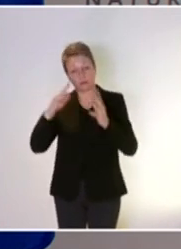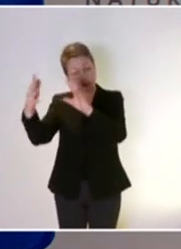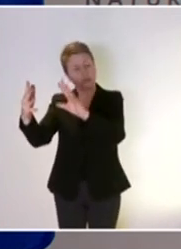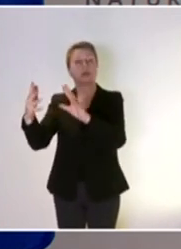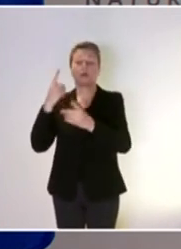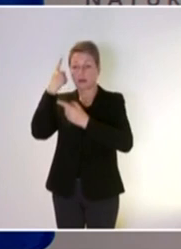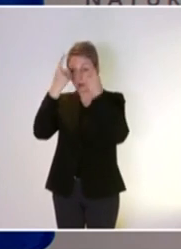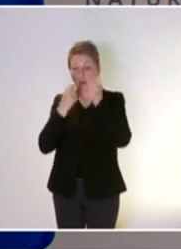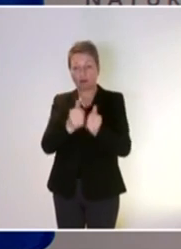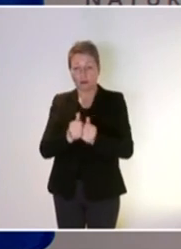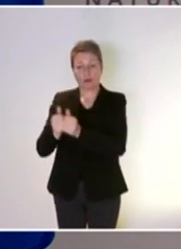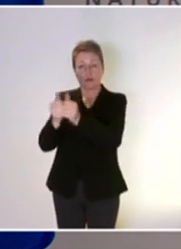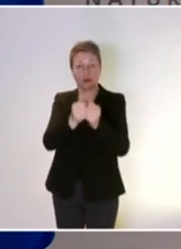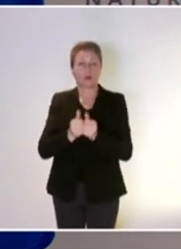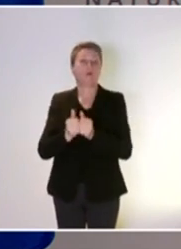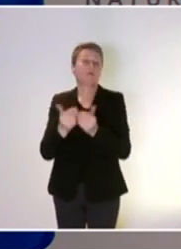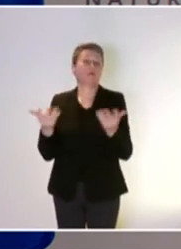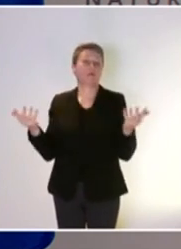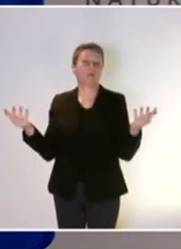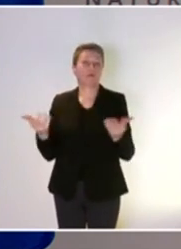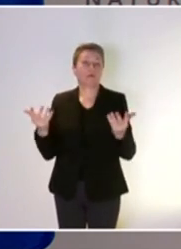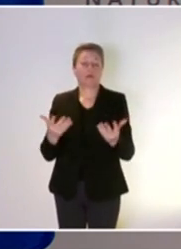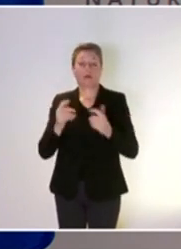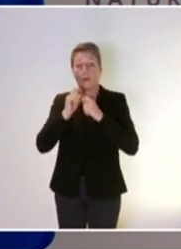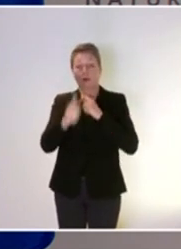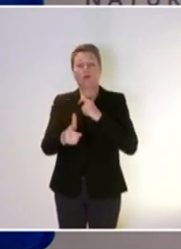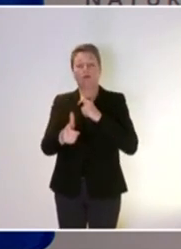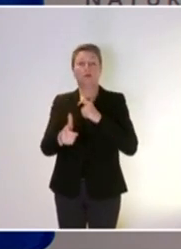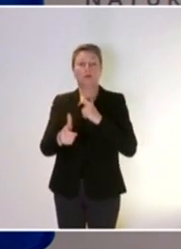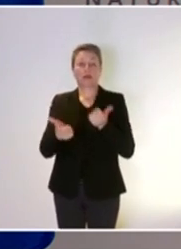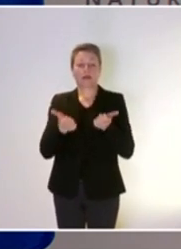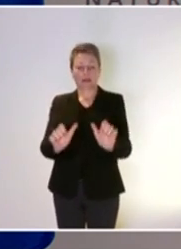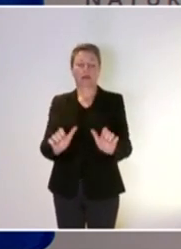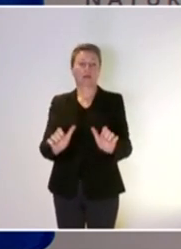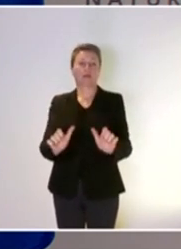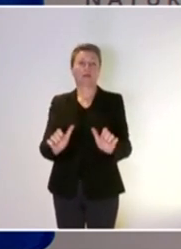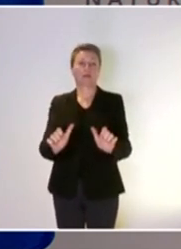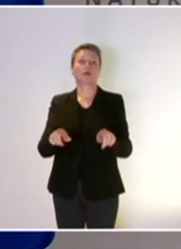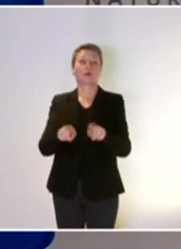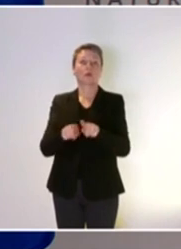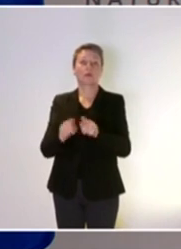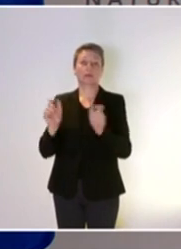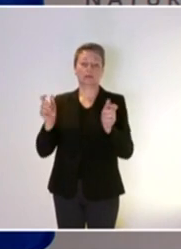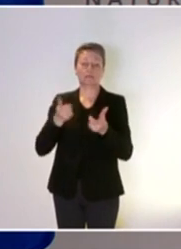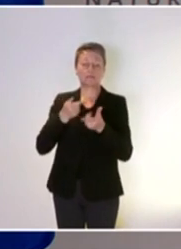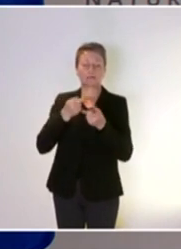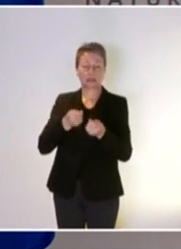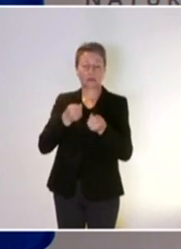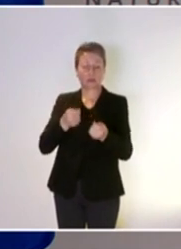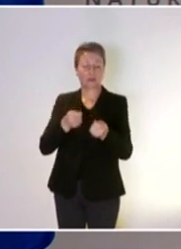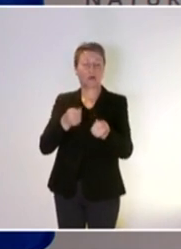pour sortir progressivement de ces impacts et lever toutes les pressions qui s'exercent sur la nature.